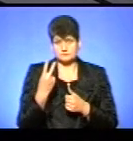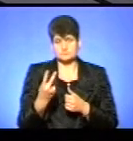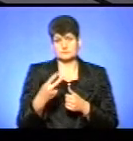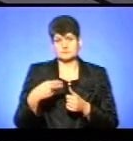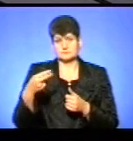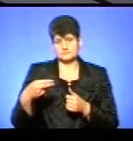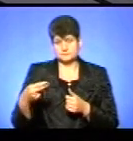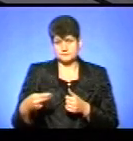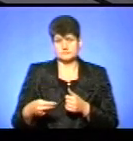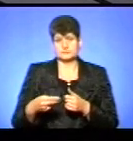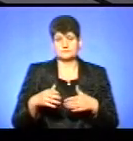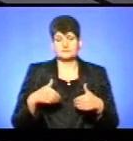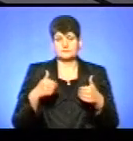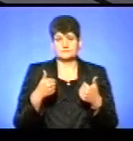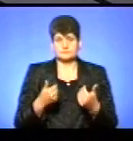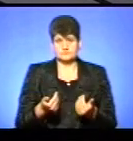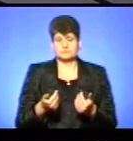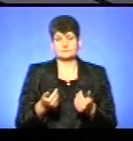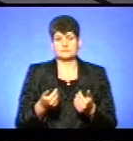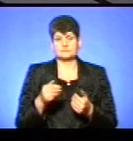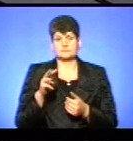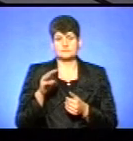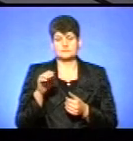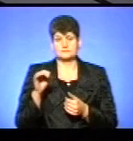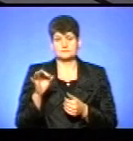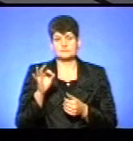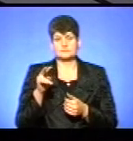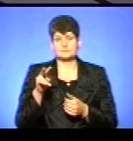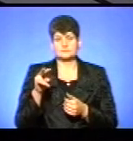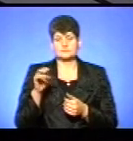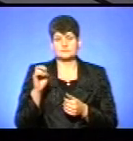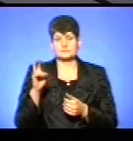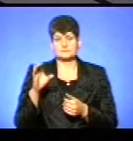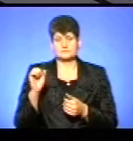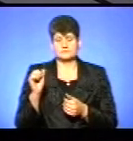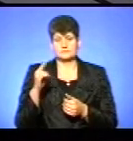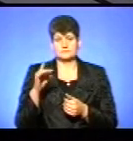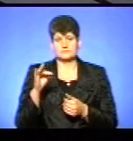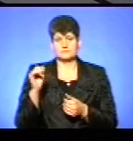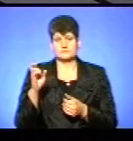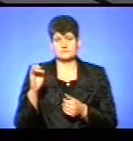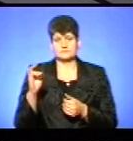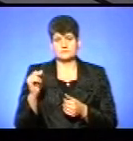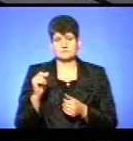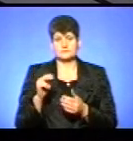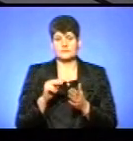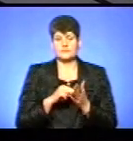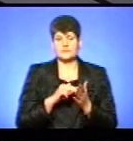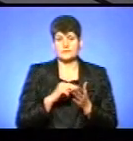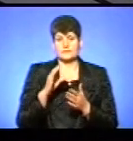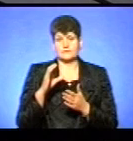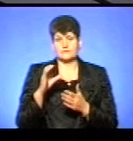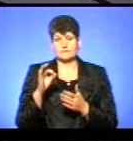які підписали звернення до патріарха. Це митрополит Олександр Драбинко і митрополит Черкаський Суфроній.